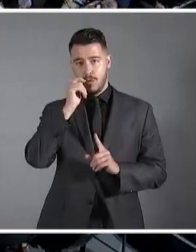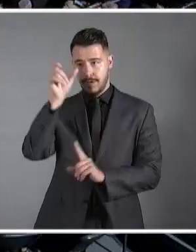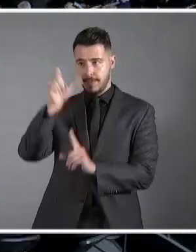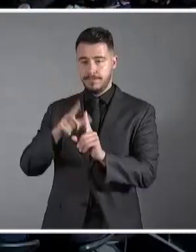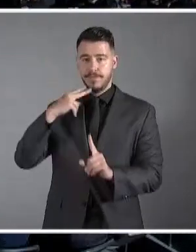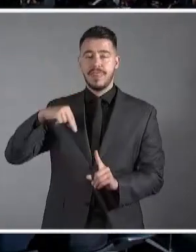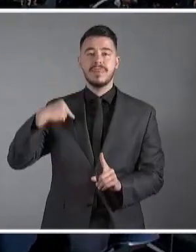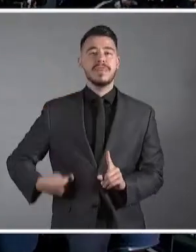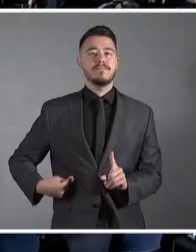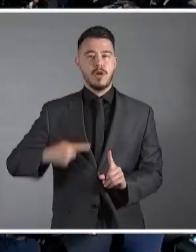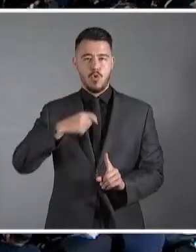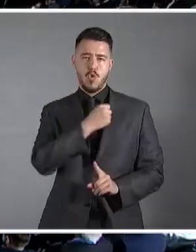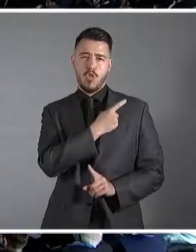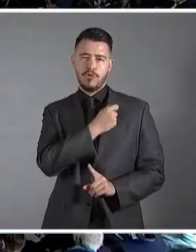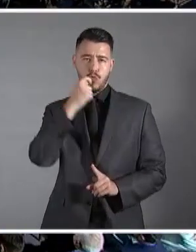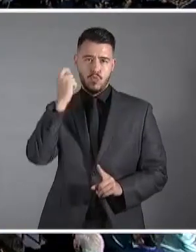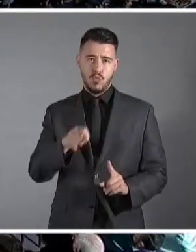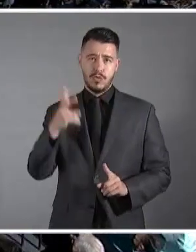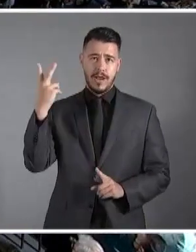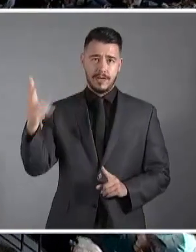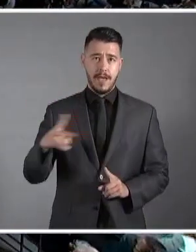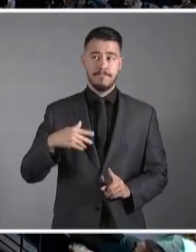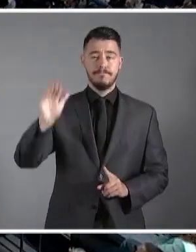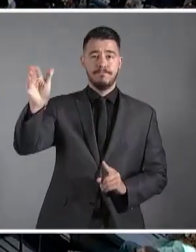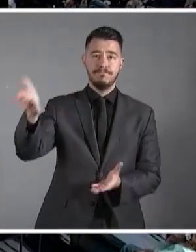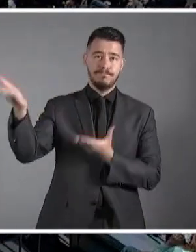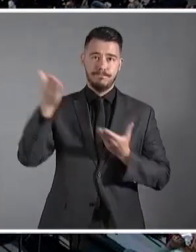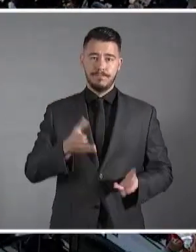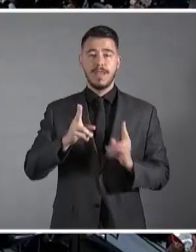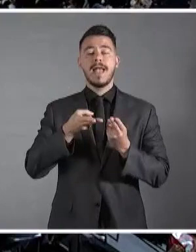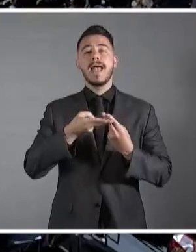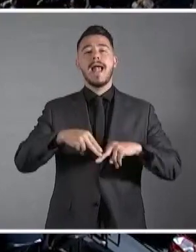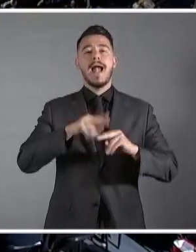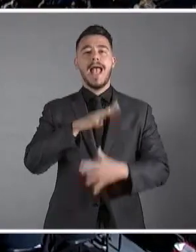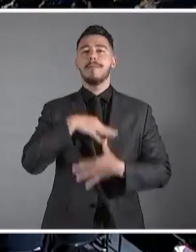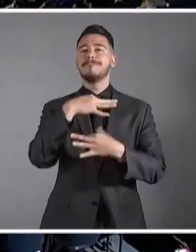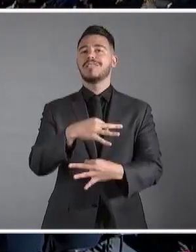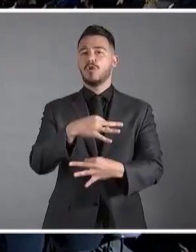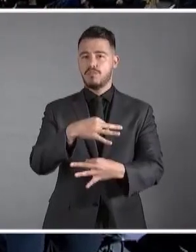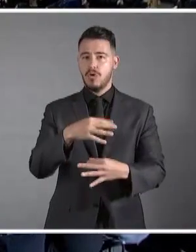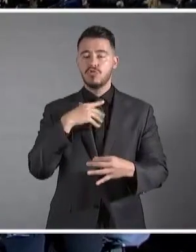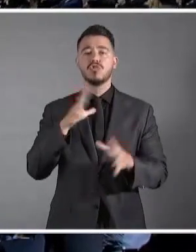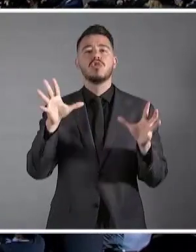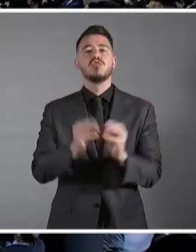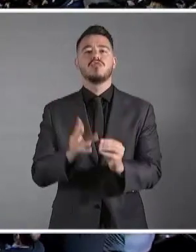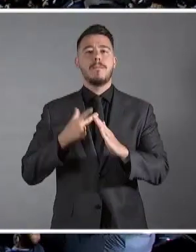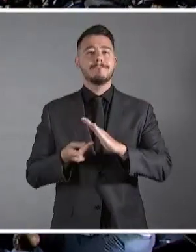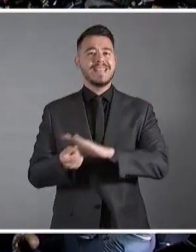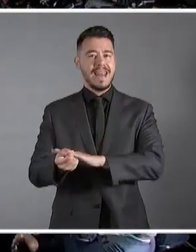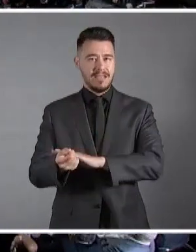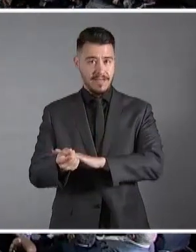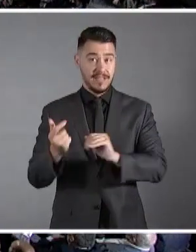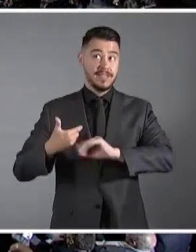Καλώ τον τέος Επίτροπο Μετανάστευσης Ισοτερικών Υποθέσεων και Ιθαγένειας, τον κύριο Δημήτρη Αβραμόπουλος, στο